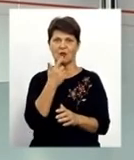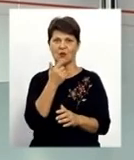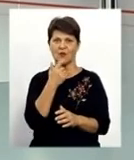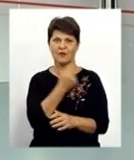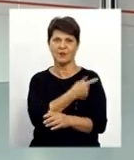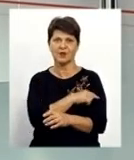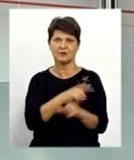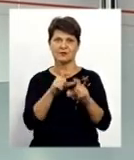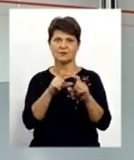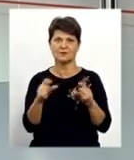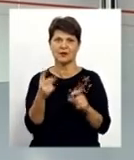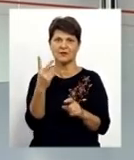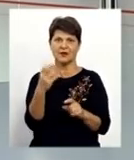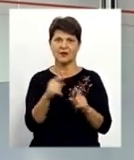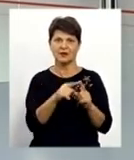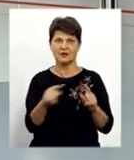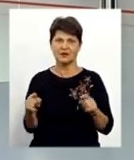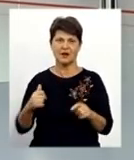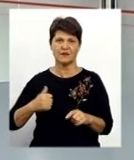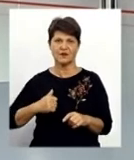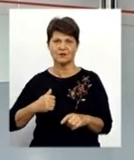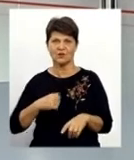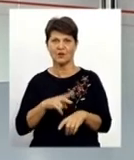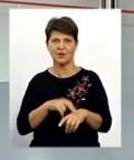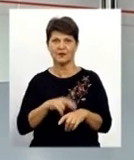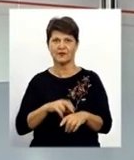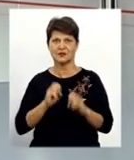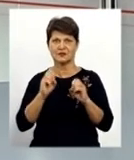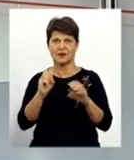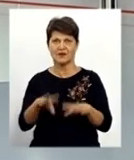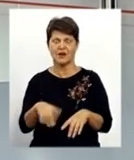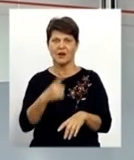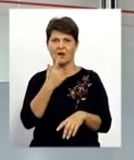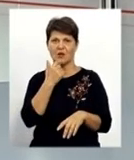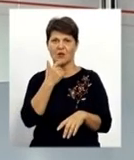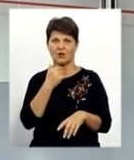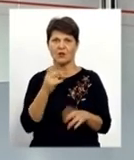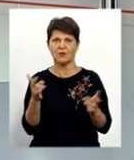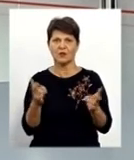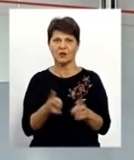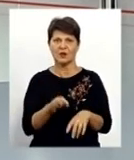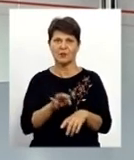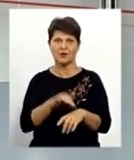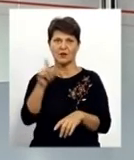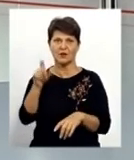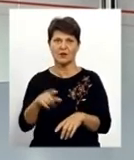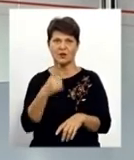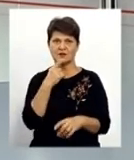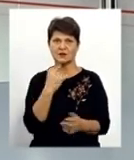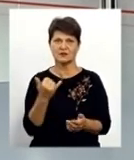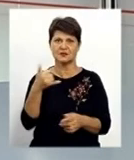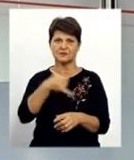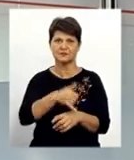рятувальники, працівники поліції та військові здаватимуть кров для потреб хворих. Також лікарі обласної станції переливання крові